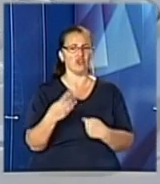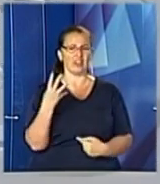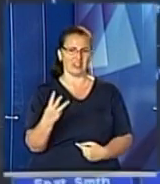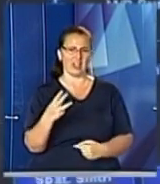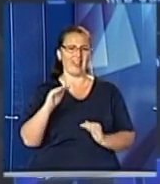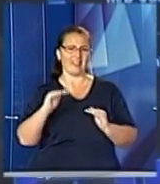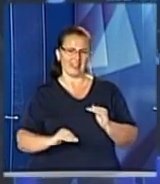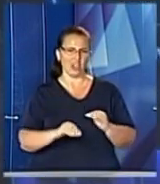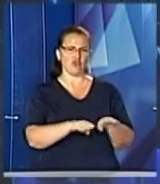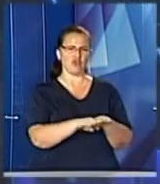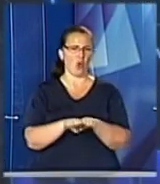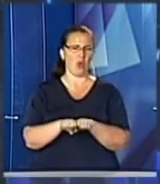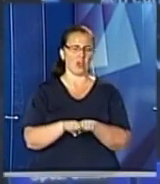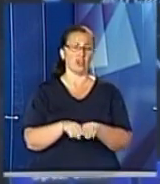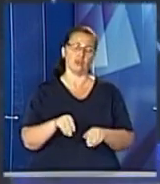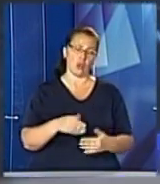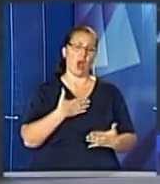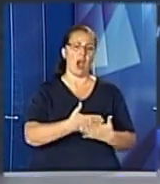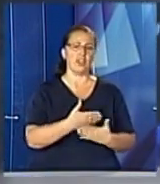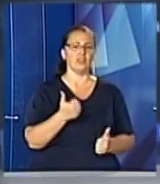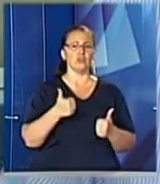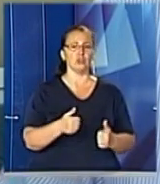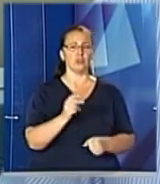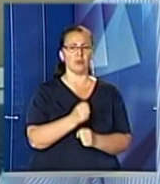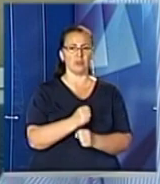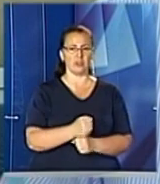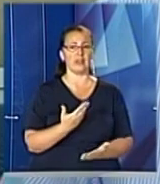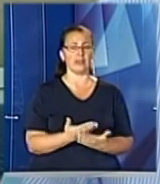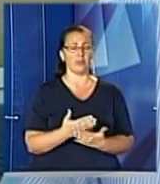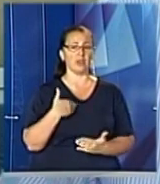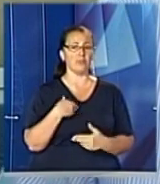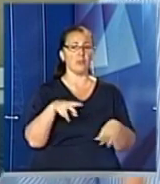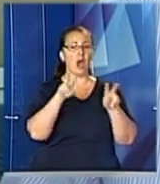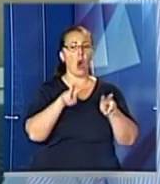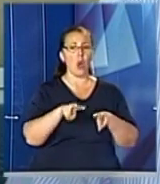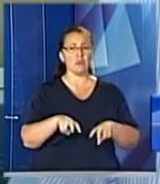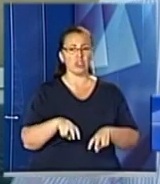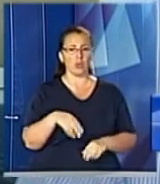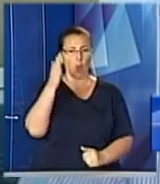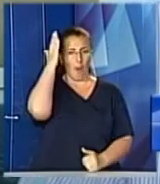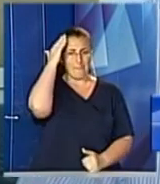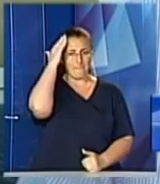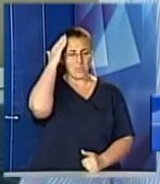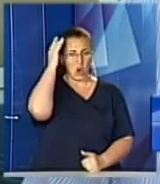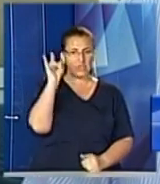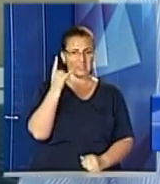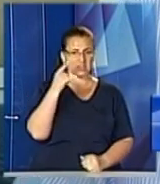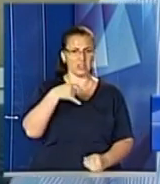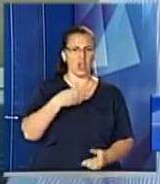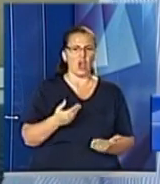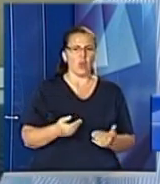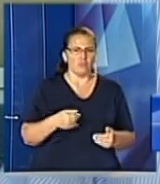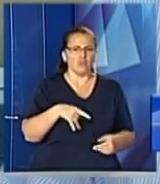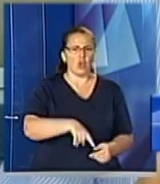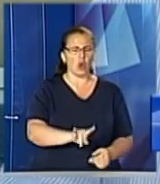нижчого класу, але теж активно і добре працюють, кажуть медики. Наприклад, ми обстежуємо мозок дітей, новонароджених і дітей раннього